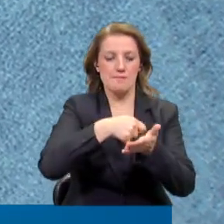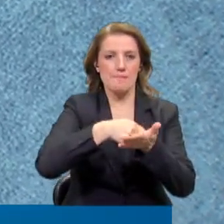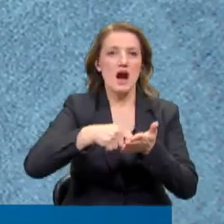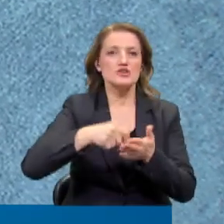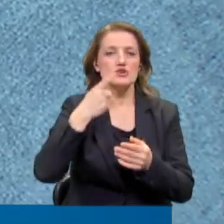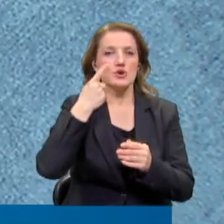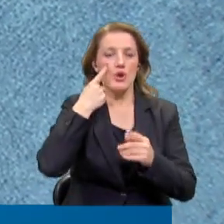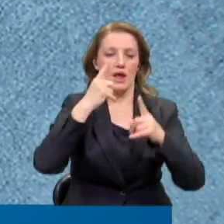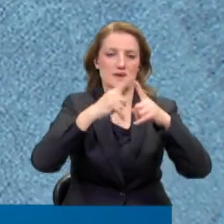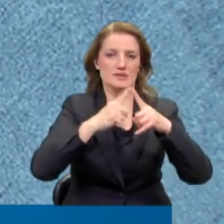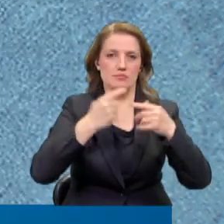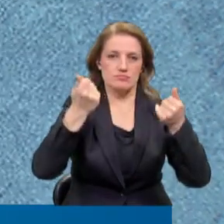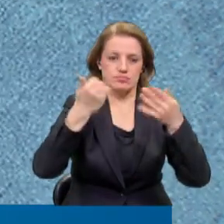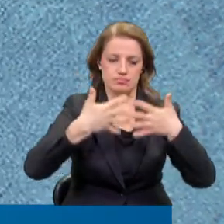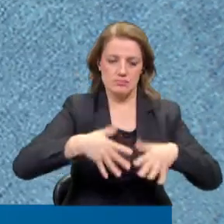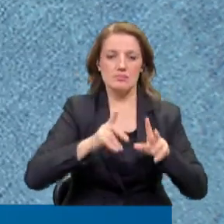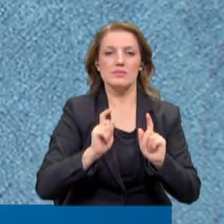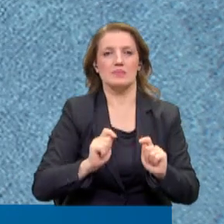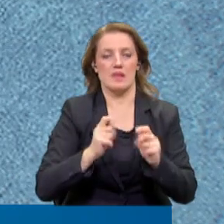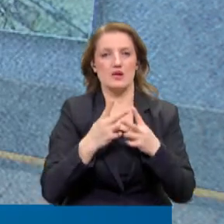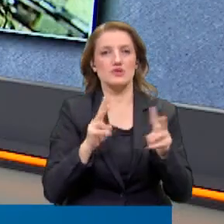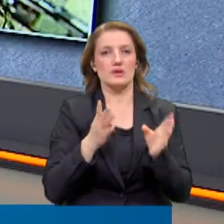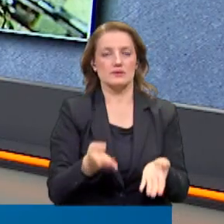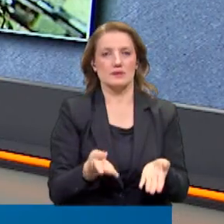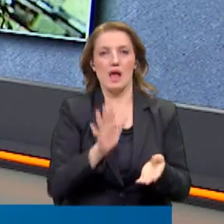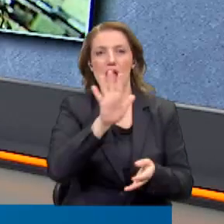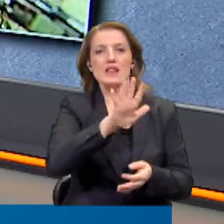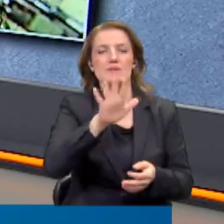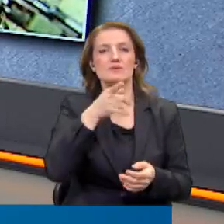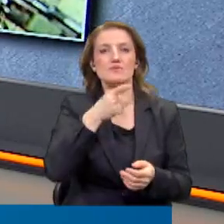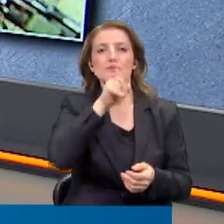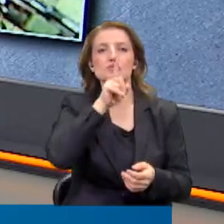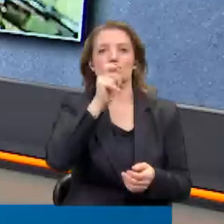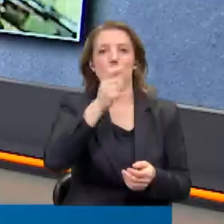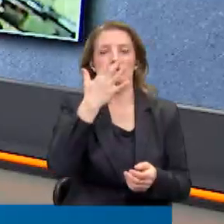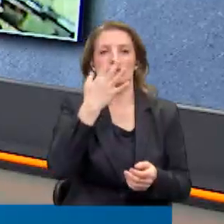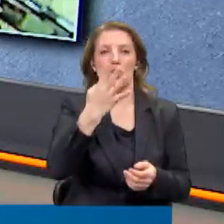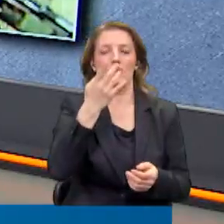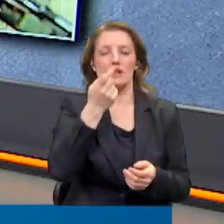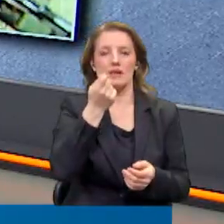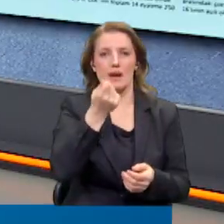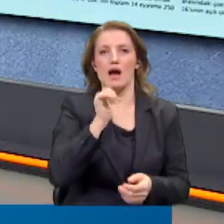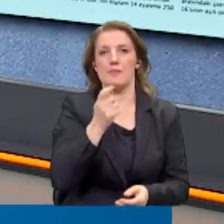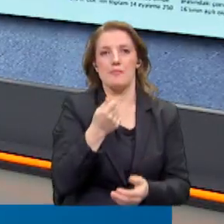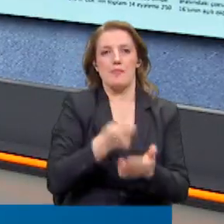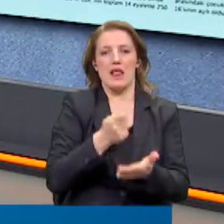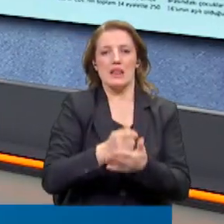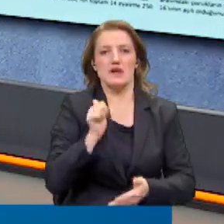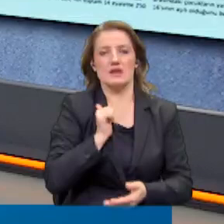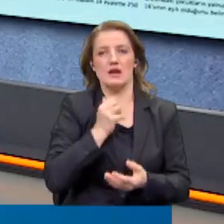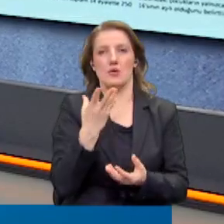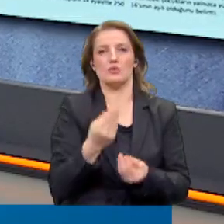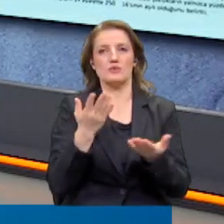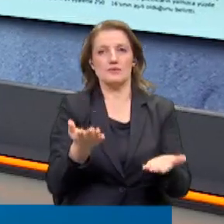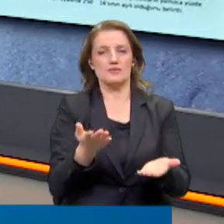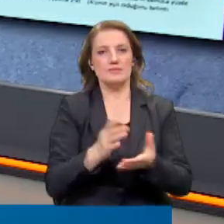hesaplandığını açıkladı. O yüzden de 55.194 lira olmuş bedelli askerliğin ücreti. Gelelim bir